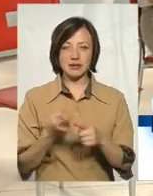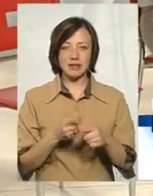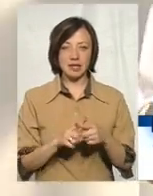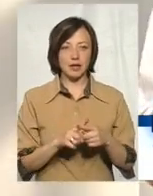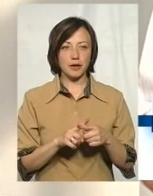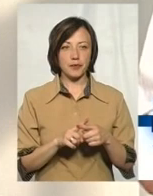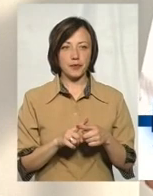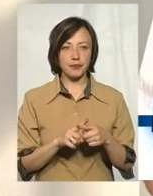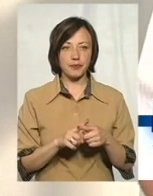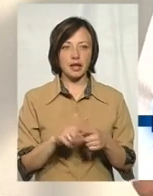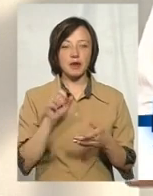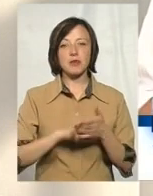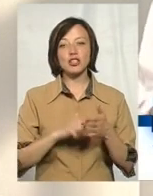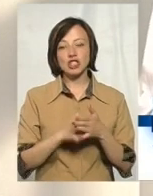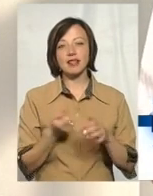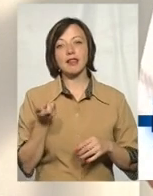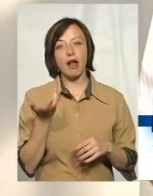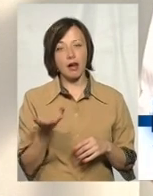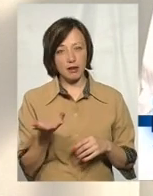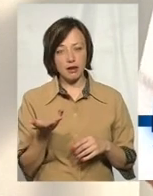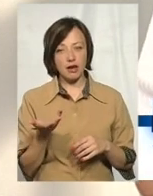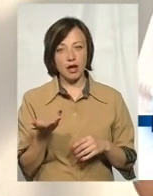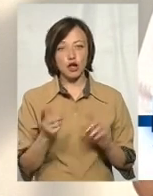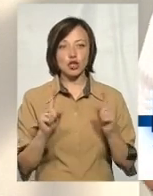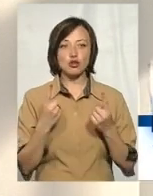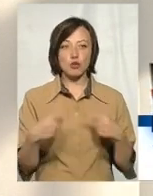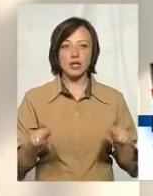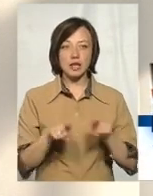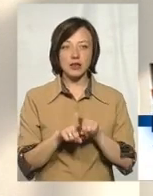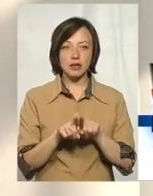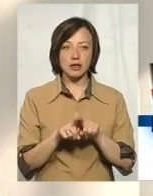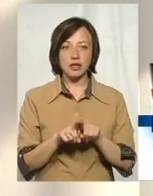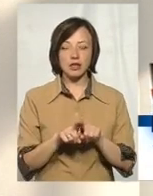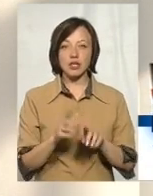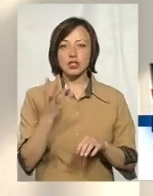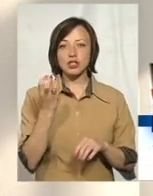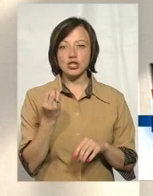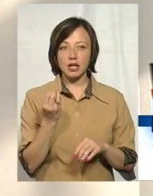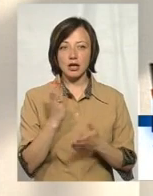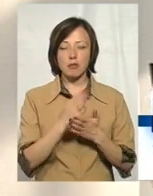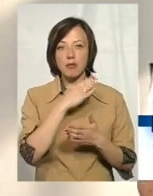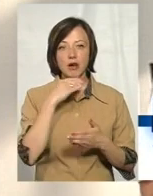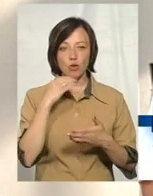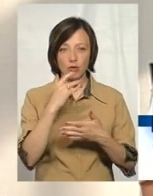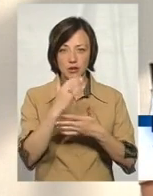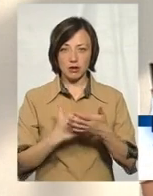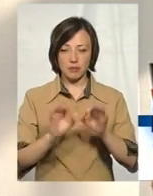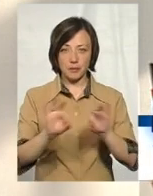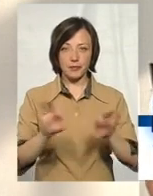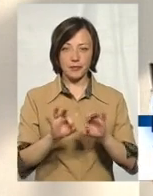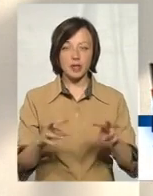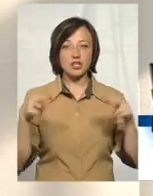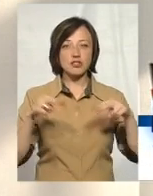Це от причин декілька. Чому от такі, до речі, Ширіх Яколів, багатьох з них, ті, що я приводив приклади,